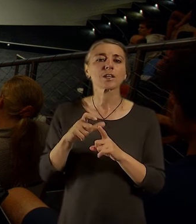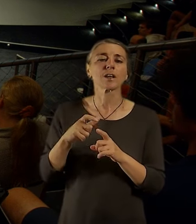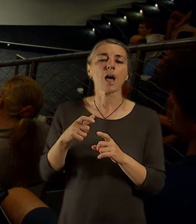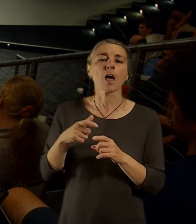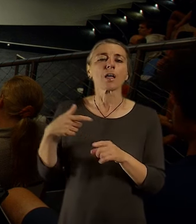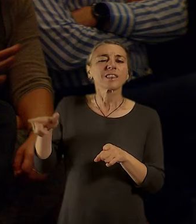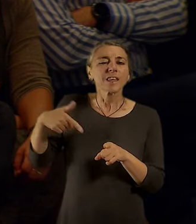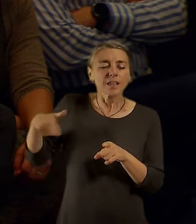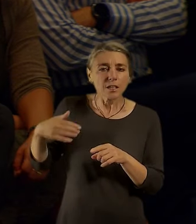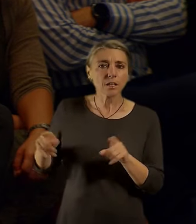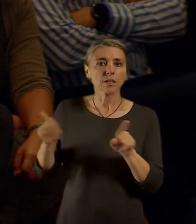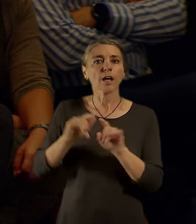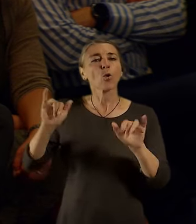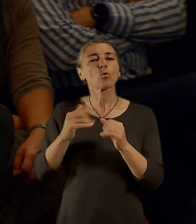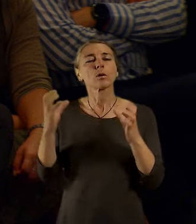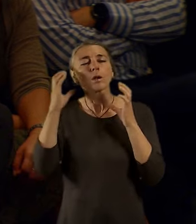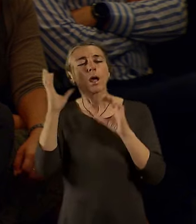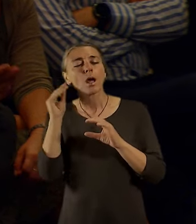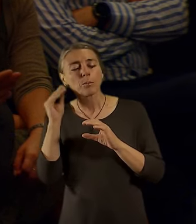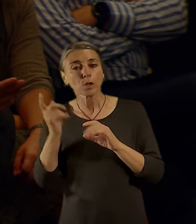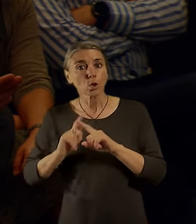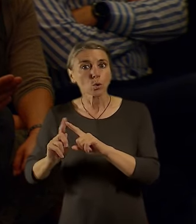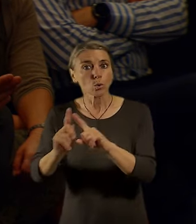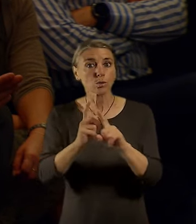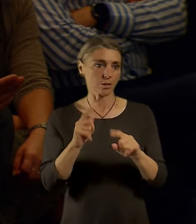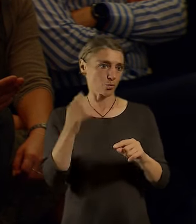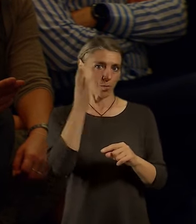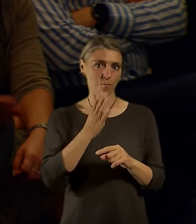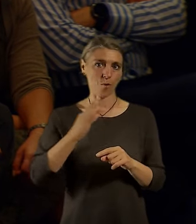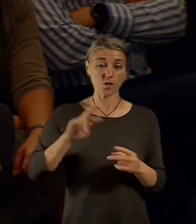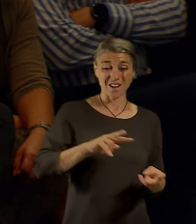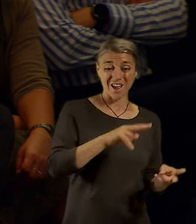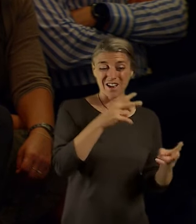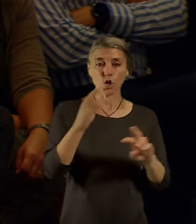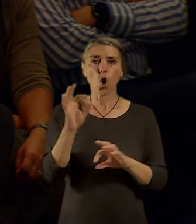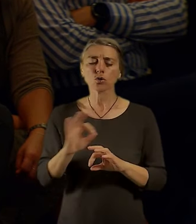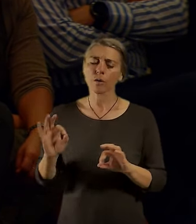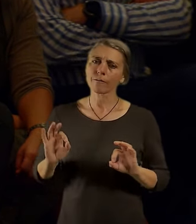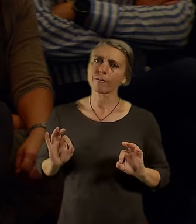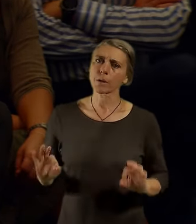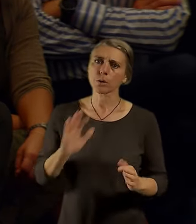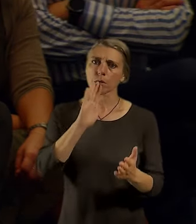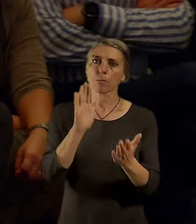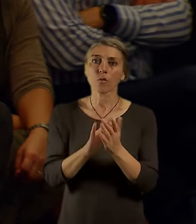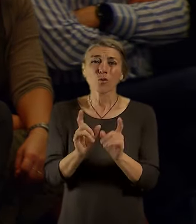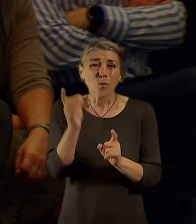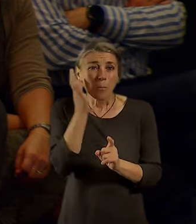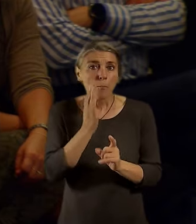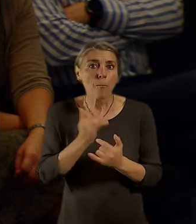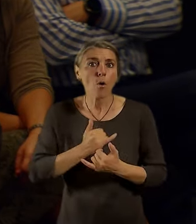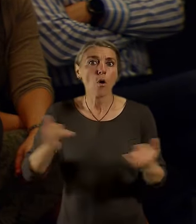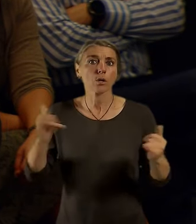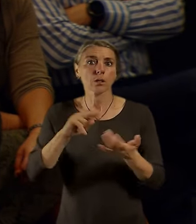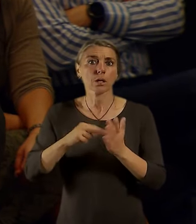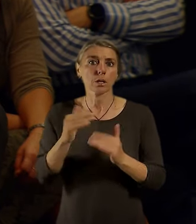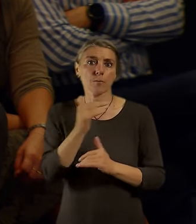studio a prostě spousty takových věcí. A tím se opravdu povedl ten přechod do novýho tisíceletí. A pak